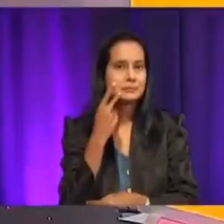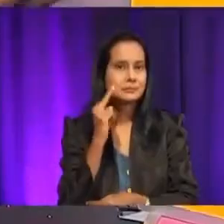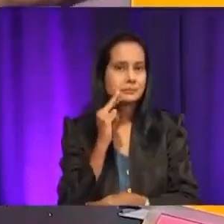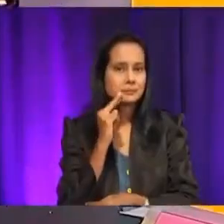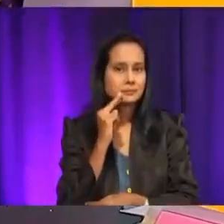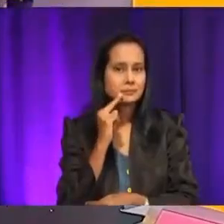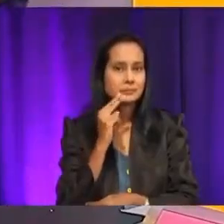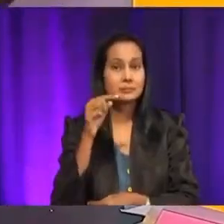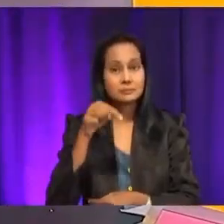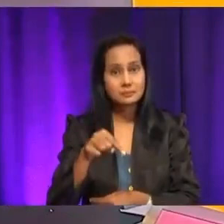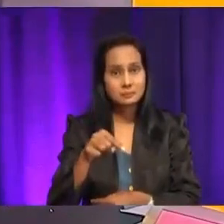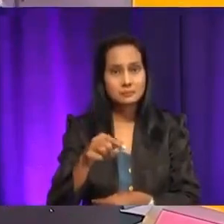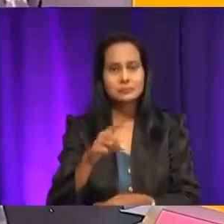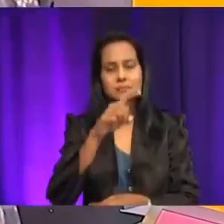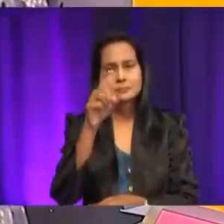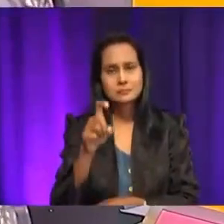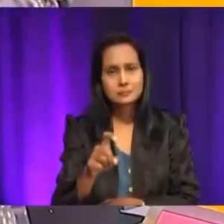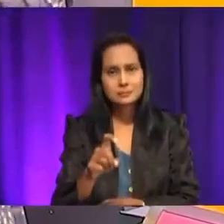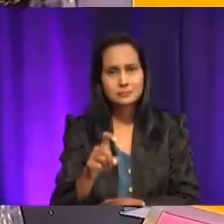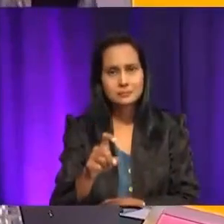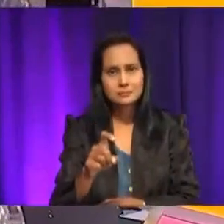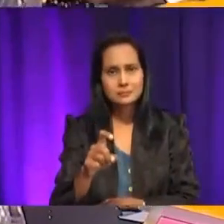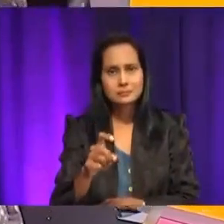menonton!